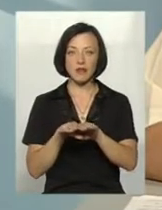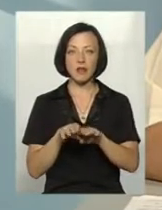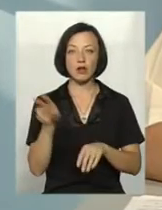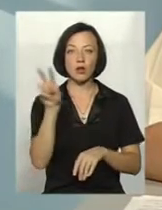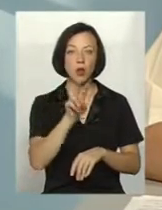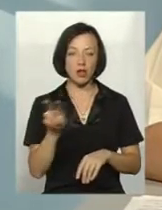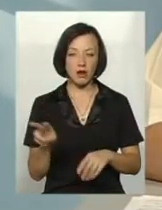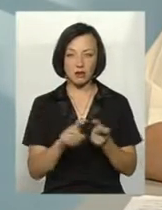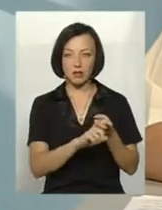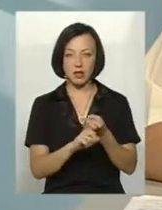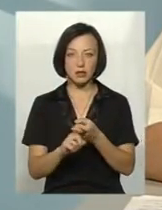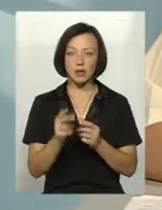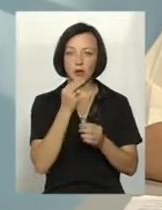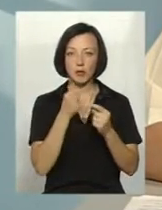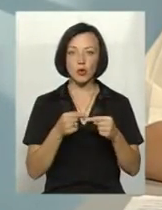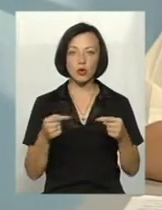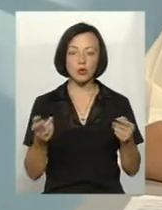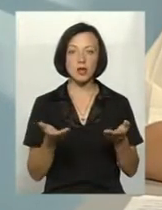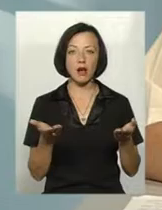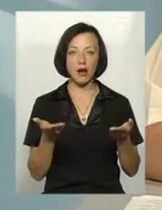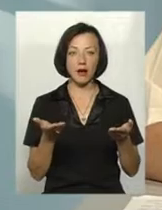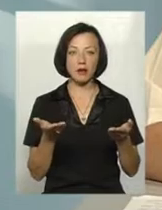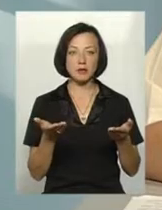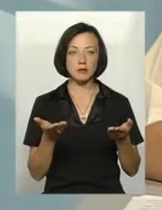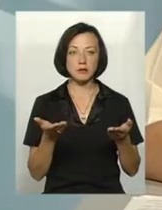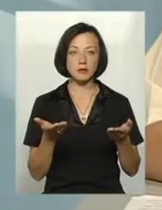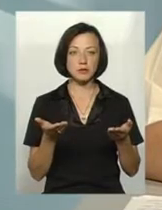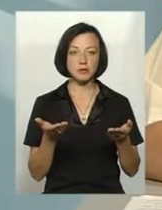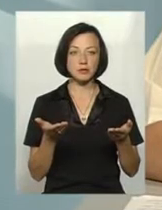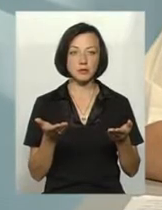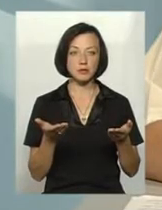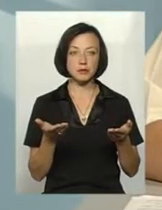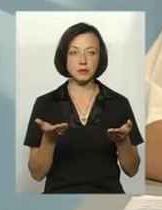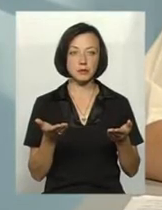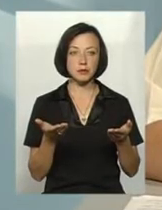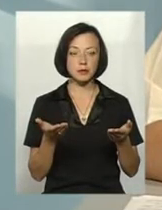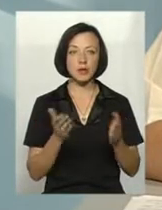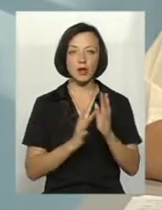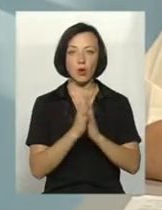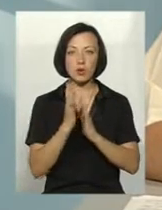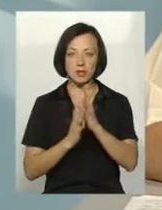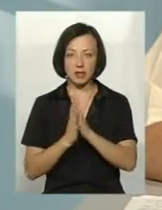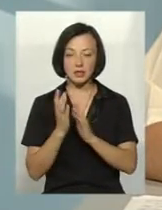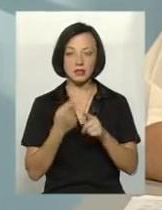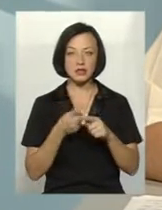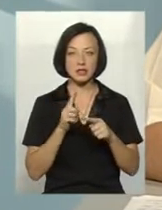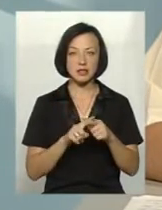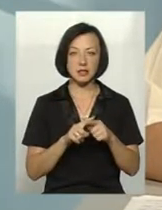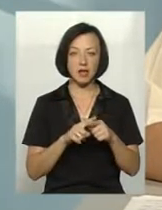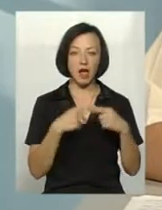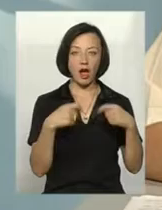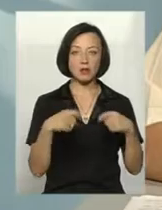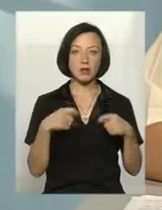чи тим більше, що продукція, яка виробляє зернові, зернобобові, там продукція рослинства – це експортний